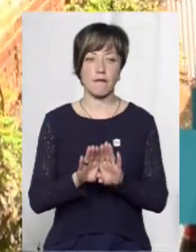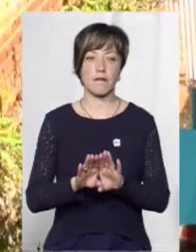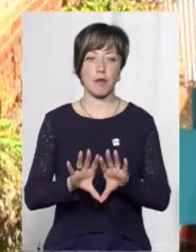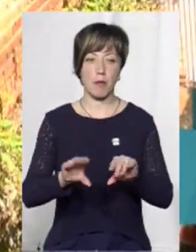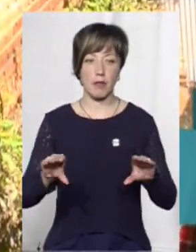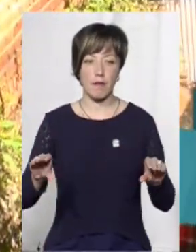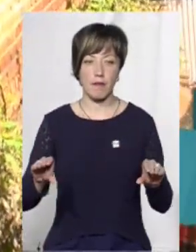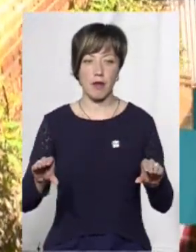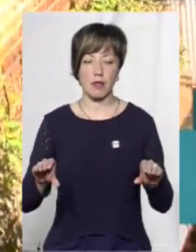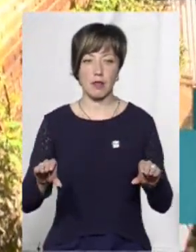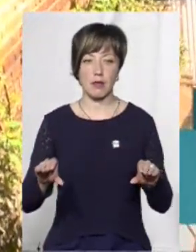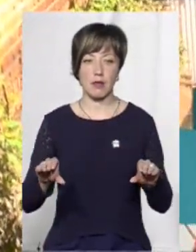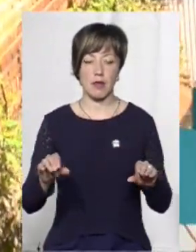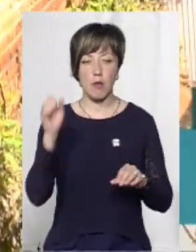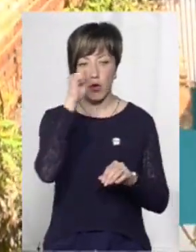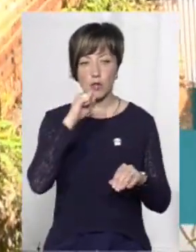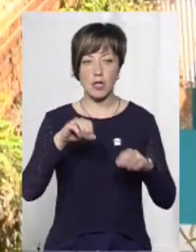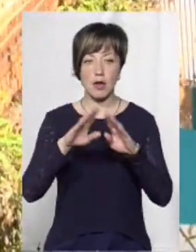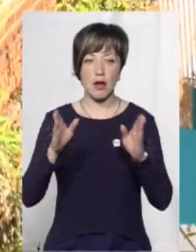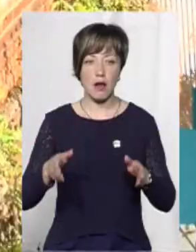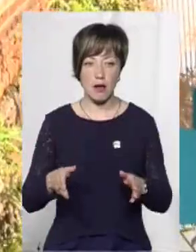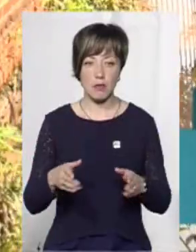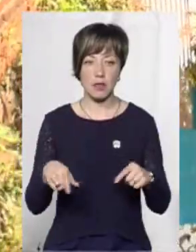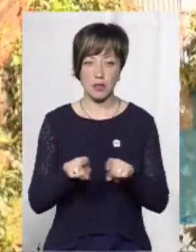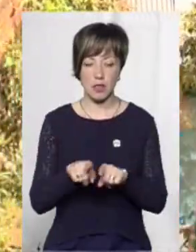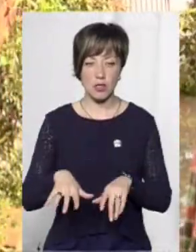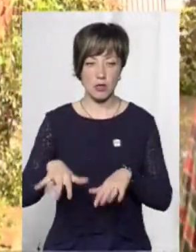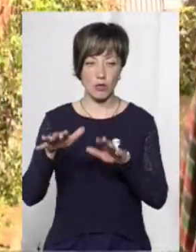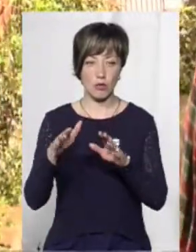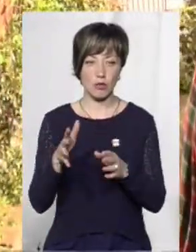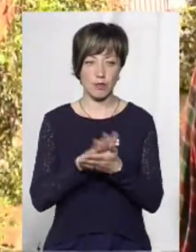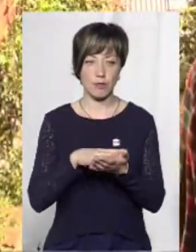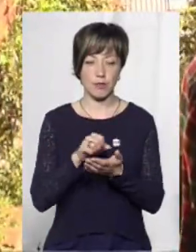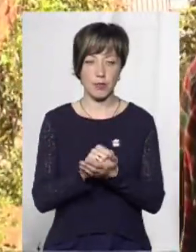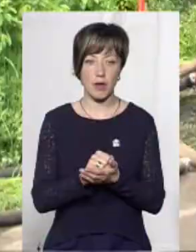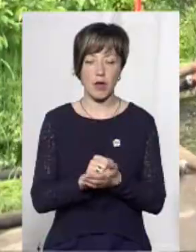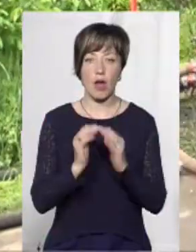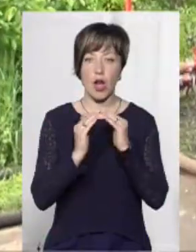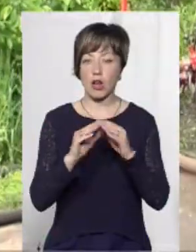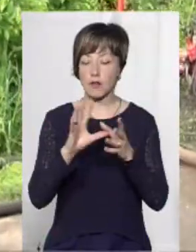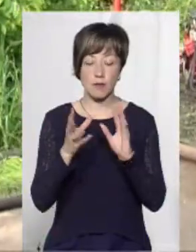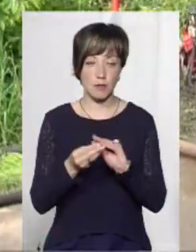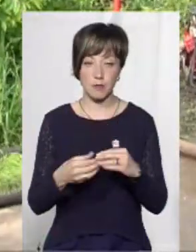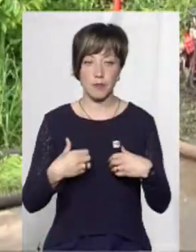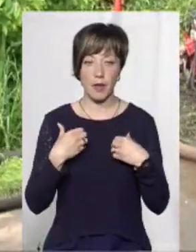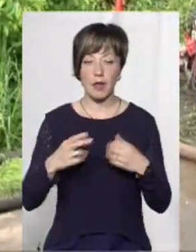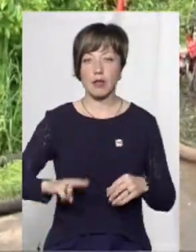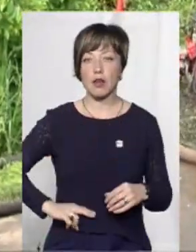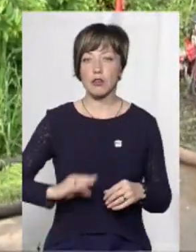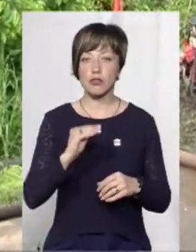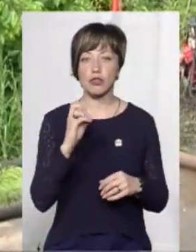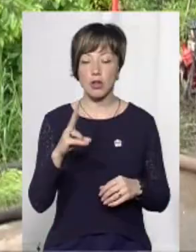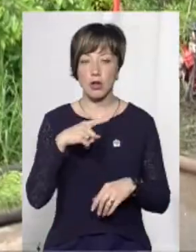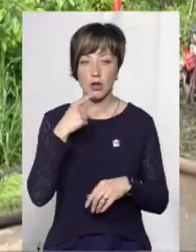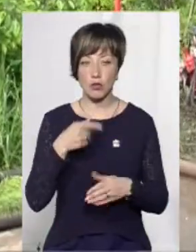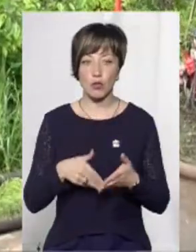морозильна камера, вона теж затоплена, в гаражі та взагалі. Директор ЖЕКО Владислав Корнічук